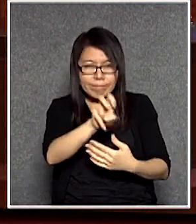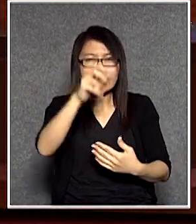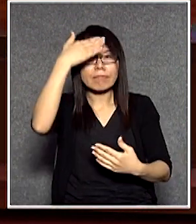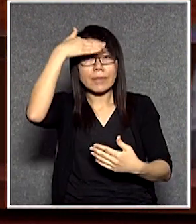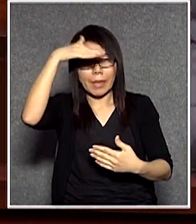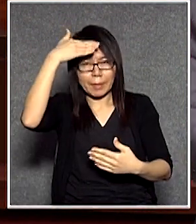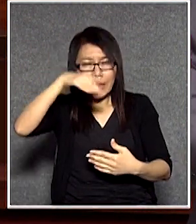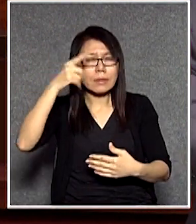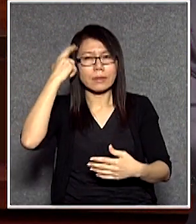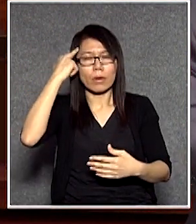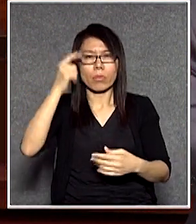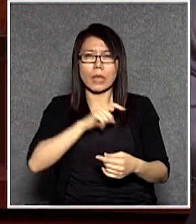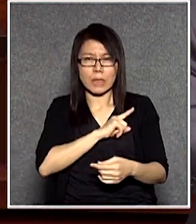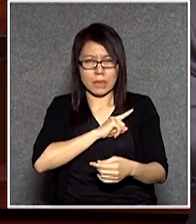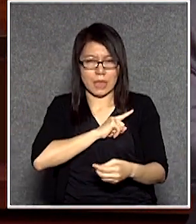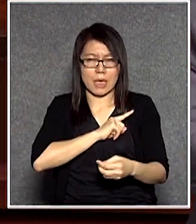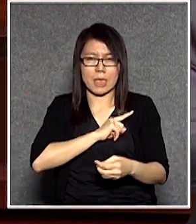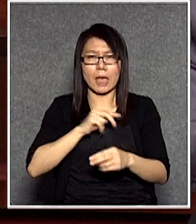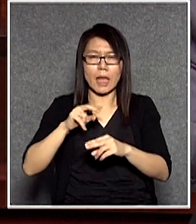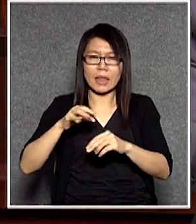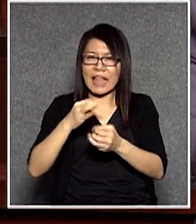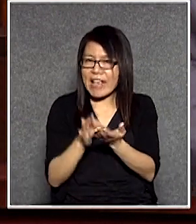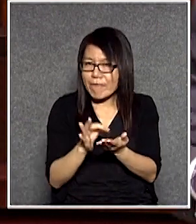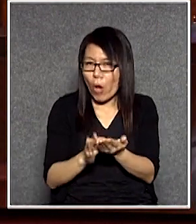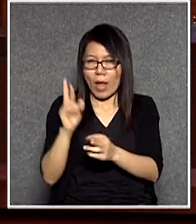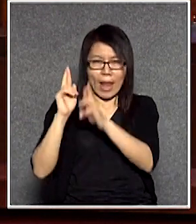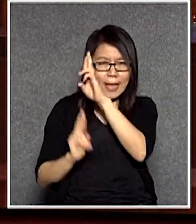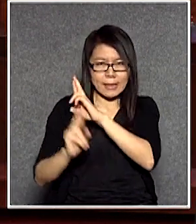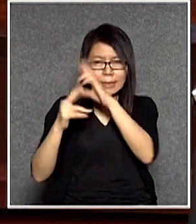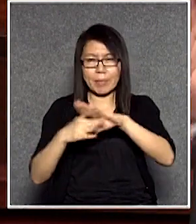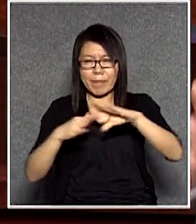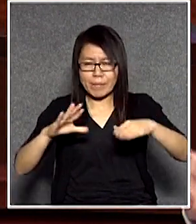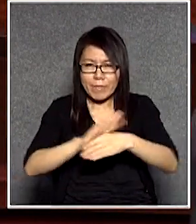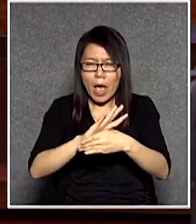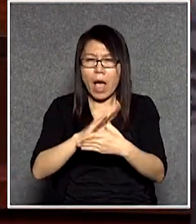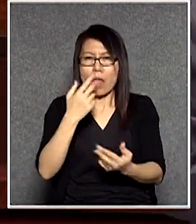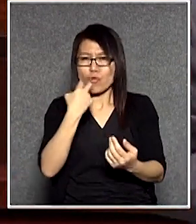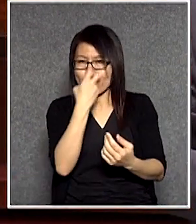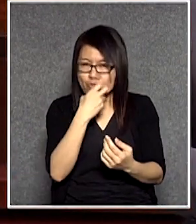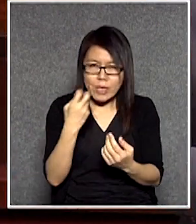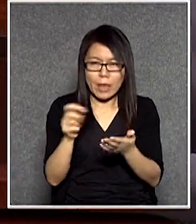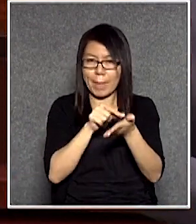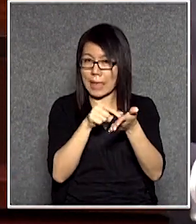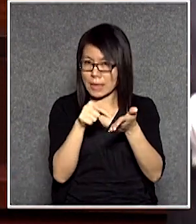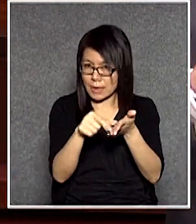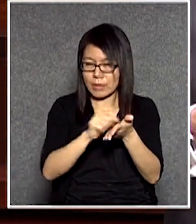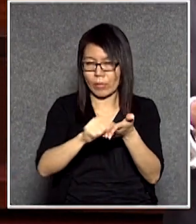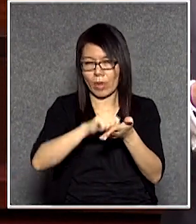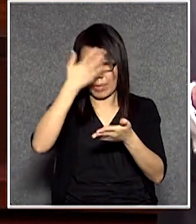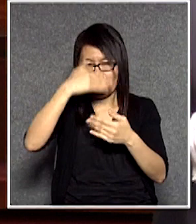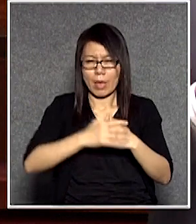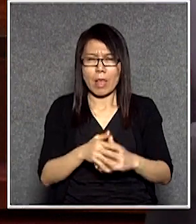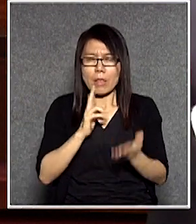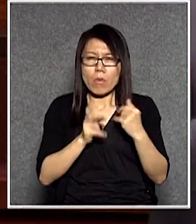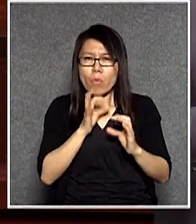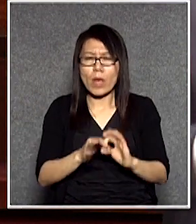度即是對你自己國家的歷史文化甚至語言文字喂你有一種所謂